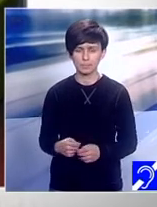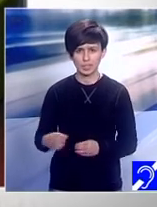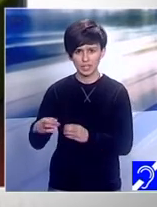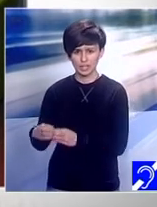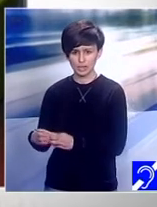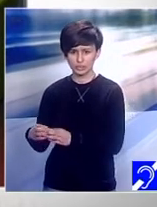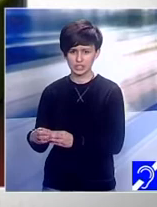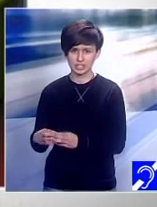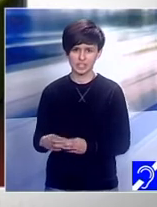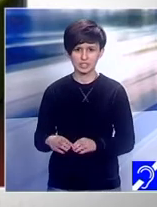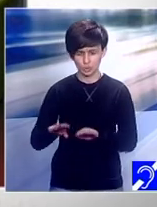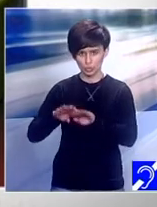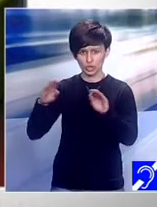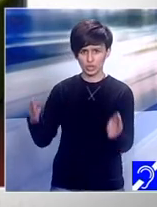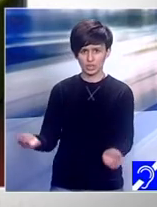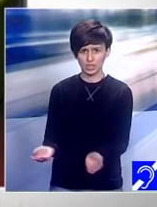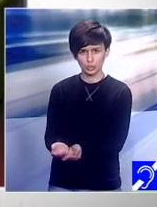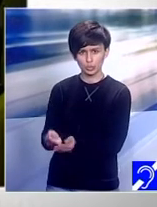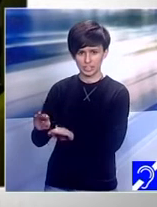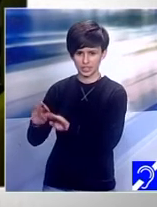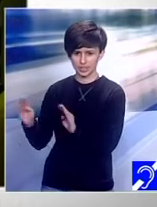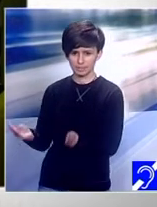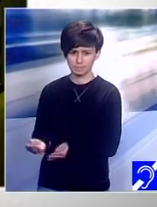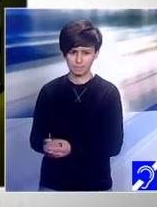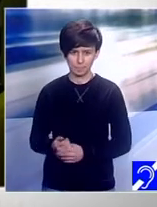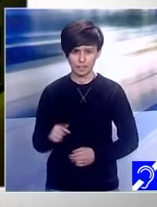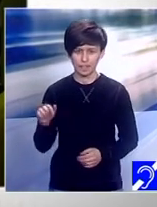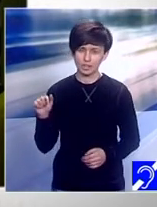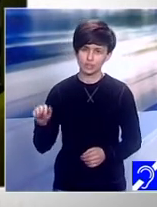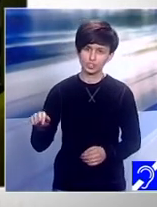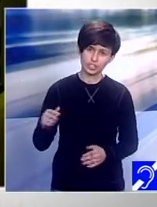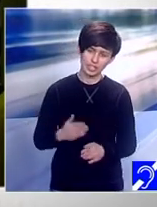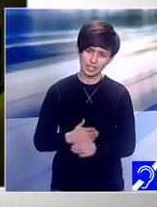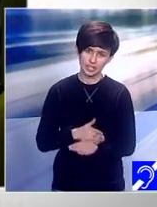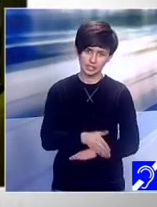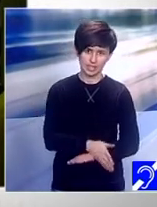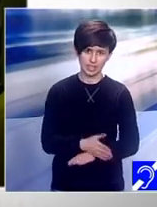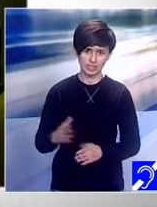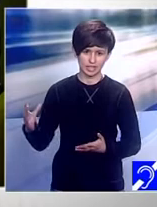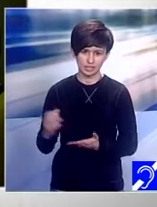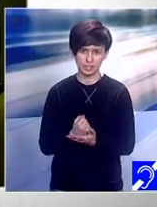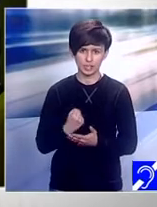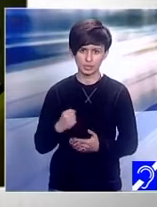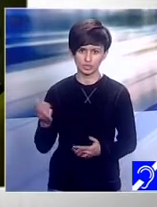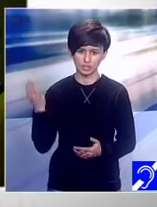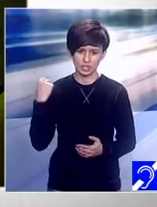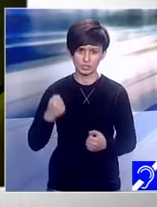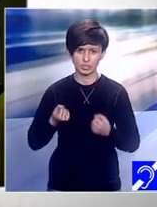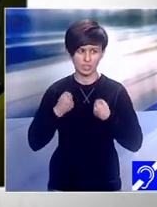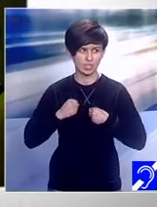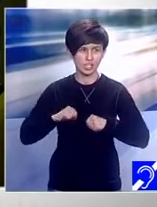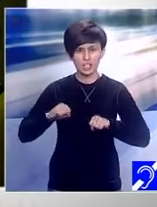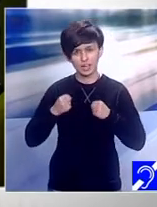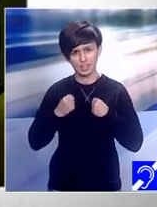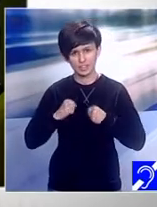cartonaș și s-o încazat și el acolo o reuși să facă era foarte harnic foarte